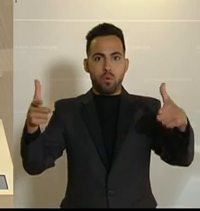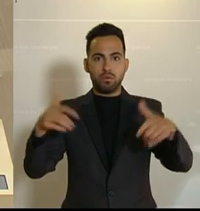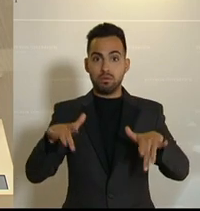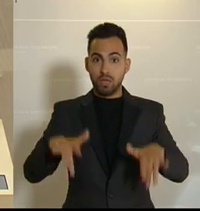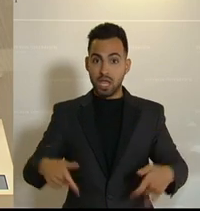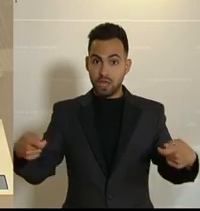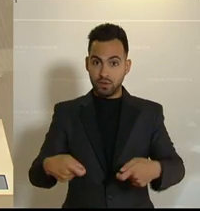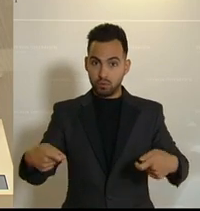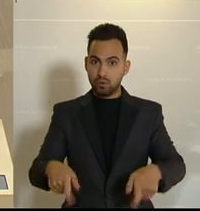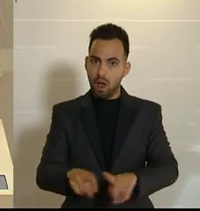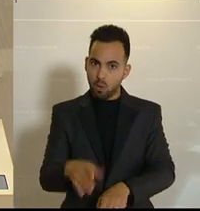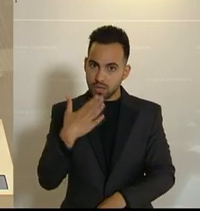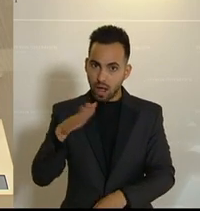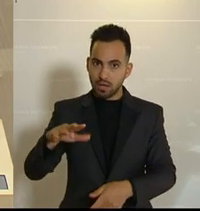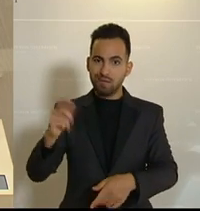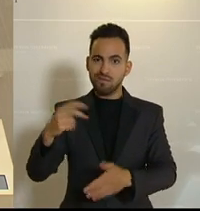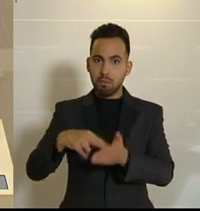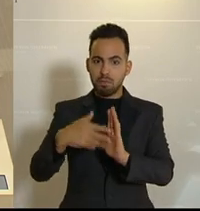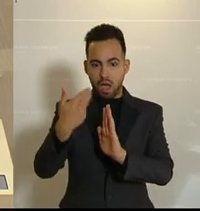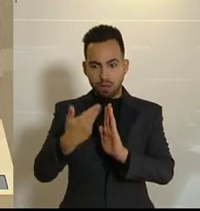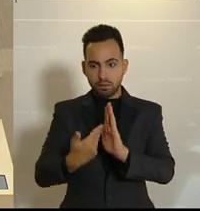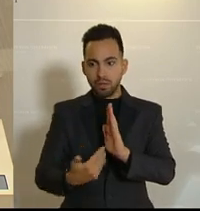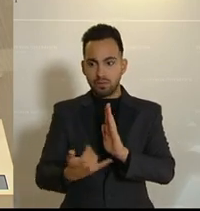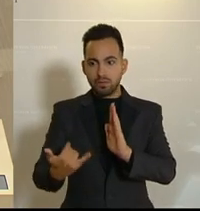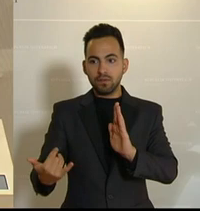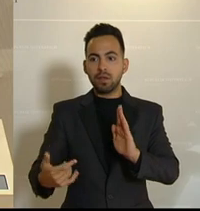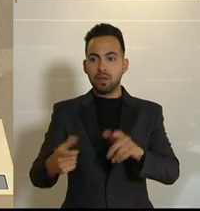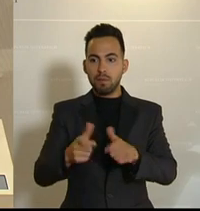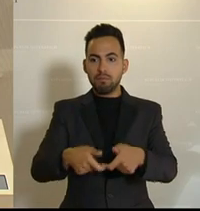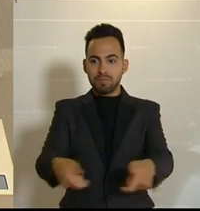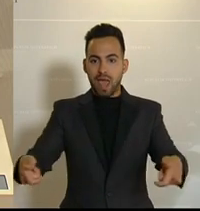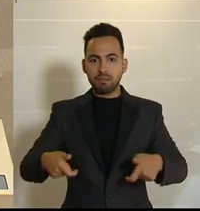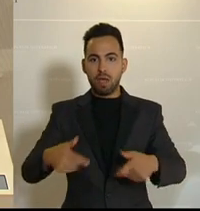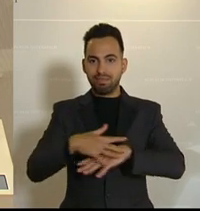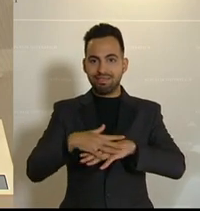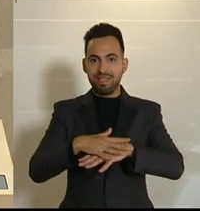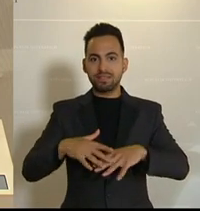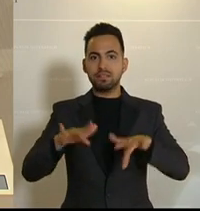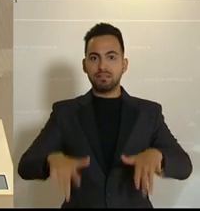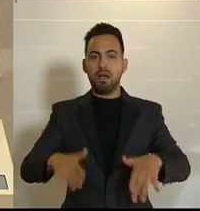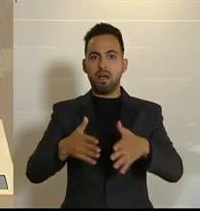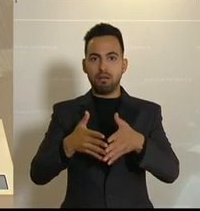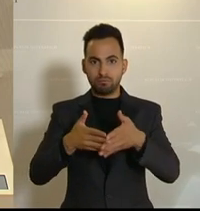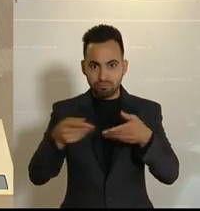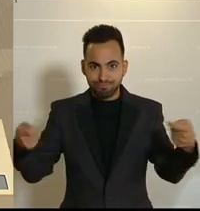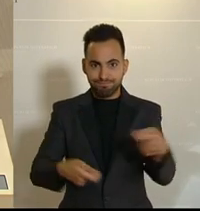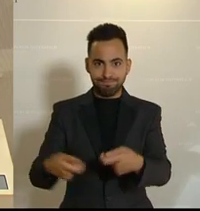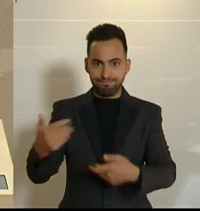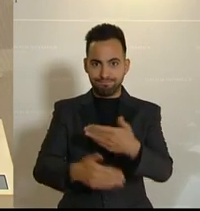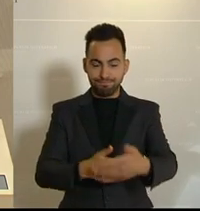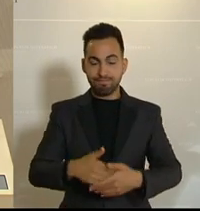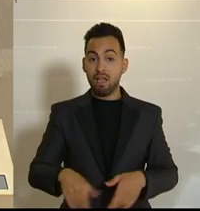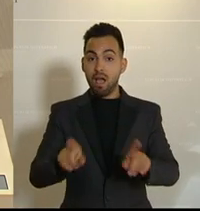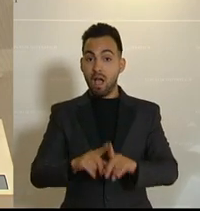auch für den Fahrplan, für ein flächendeckendes Breitbandnetz. Ich appelliere an dieser Stelle aber auch an die